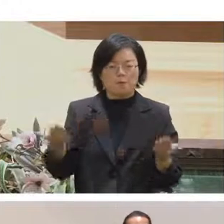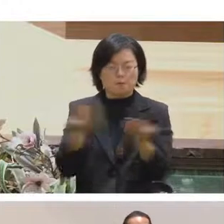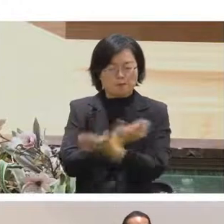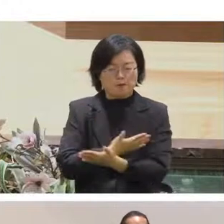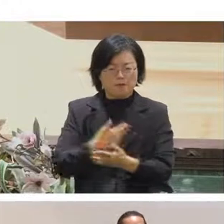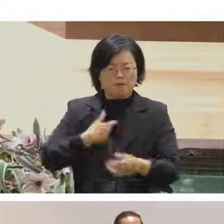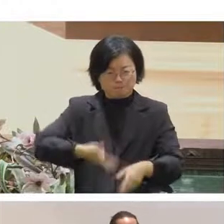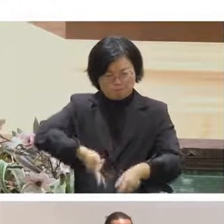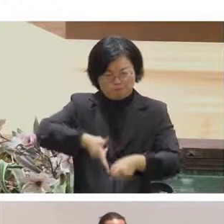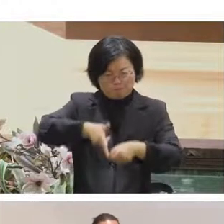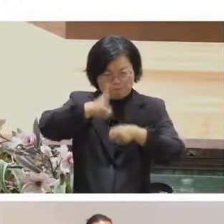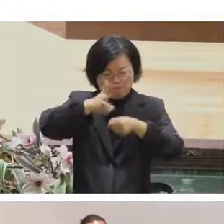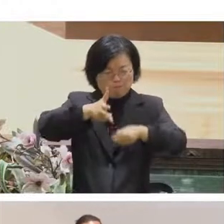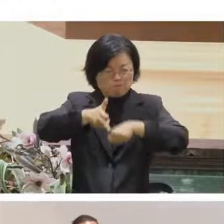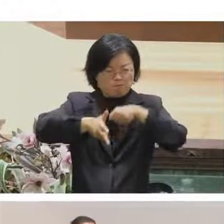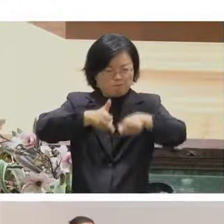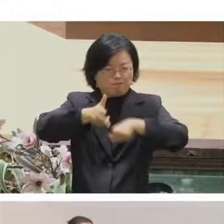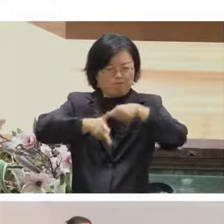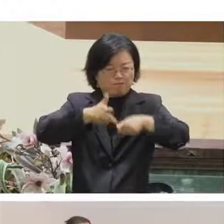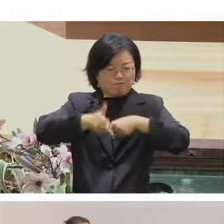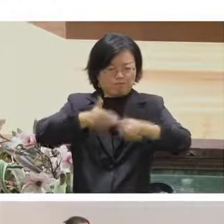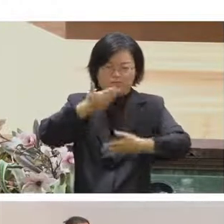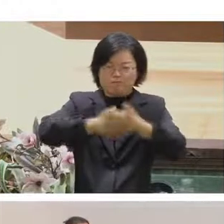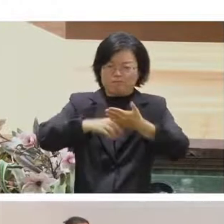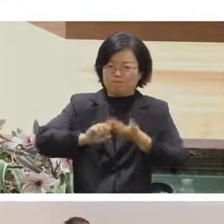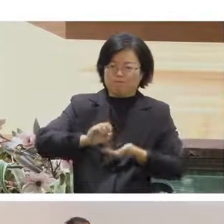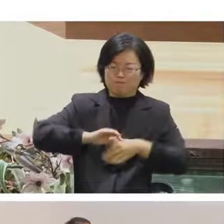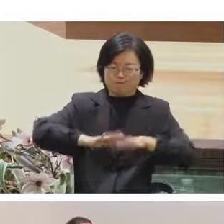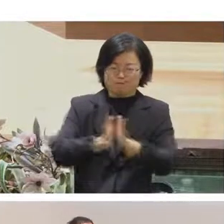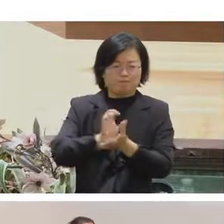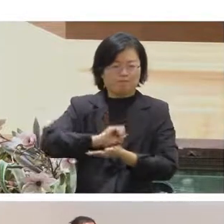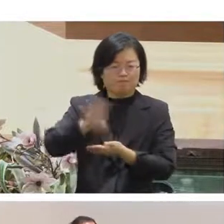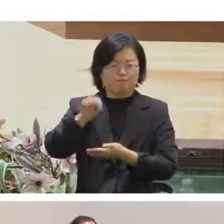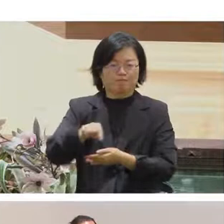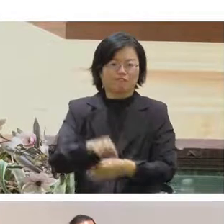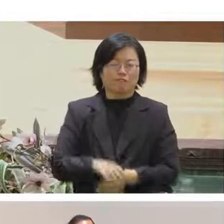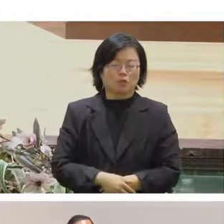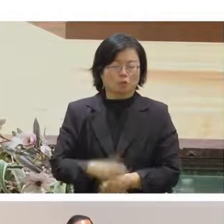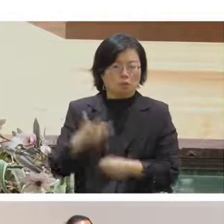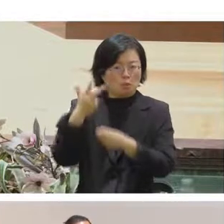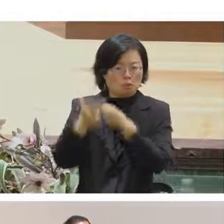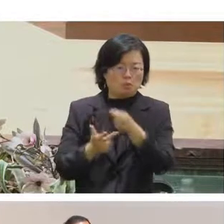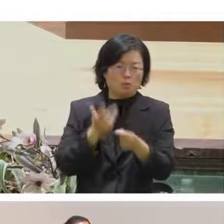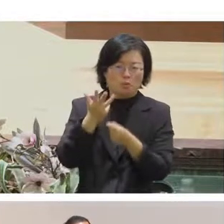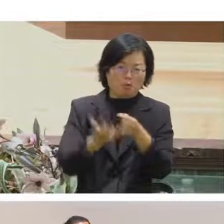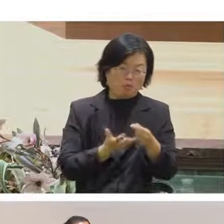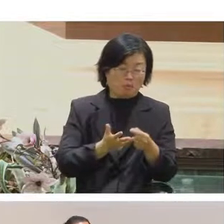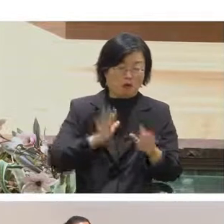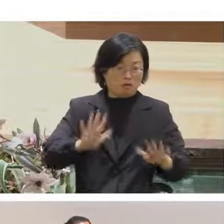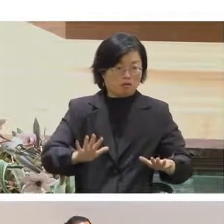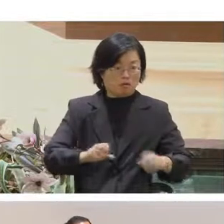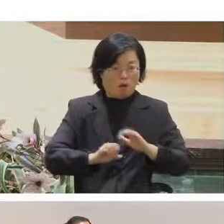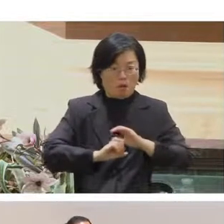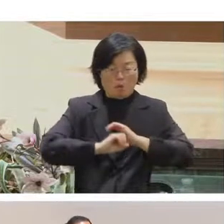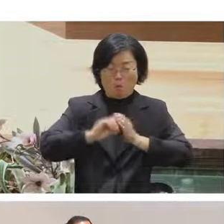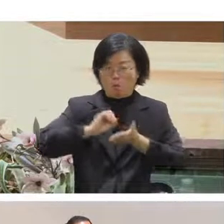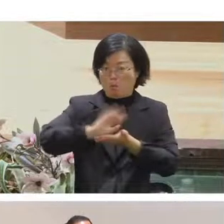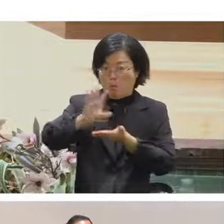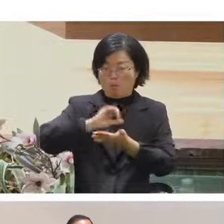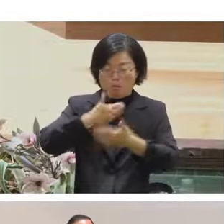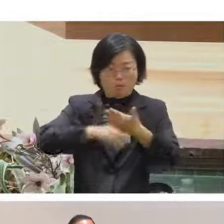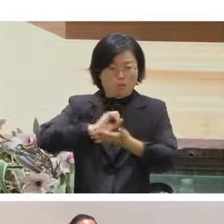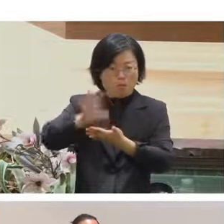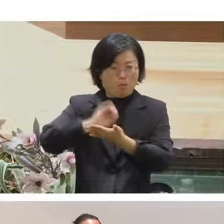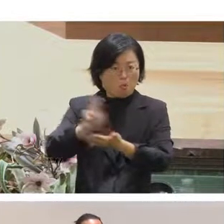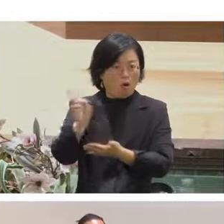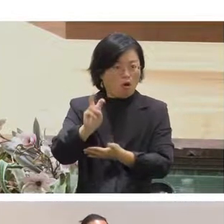路從2018年就減前後後都有在幫忙做直播就這樣做那所以我大概直播了二十幾場的長次到現在然後